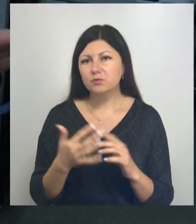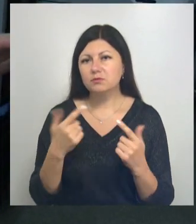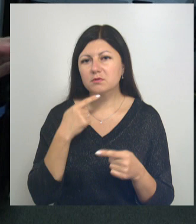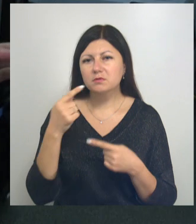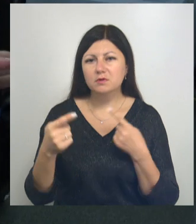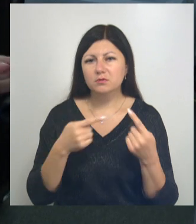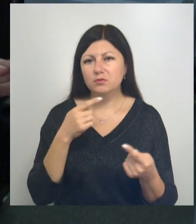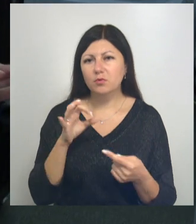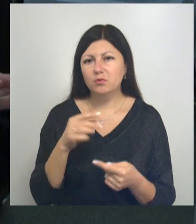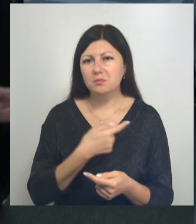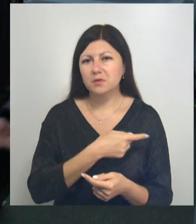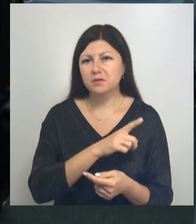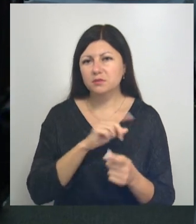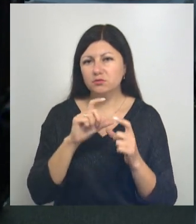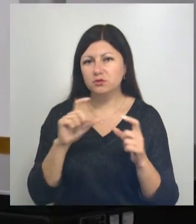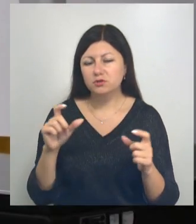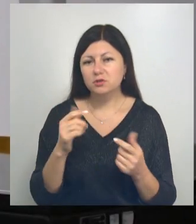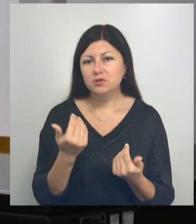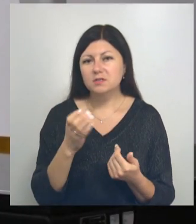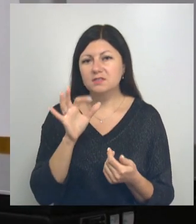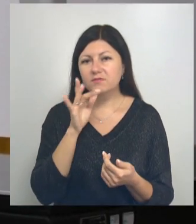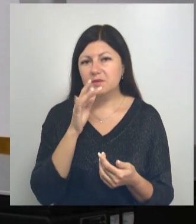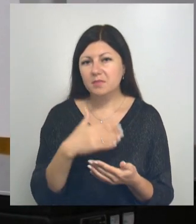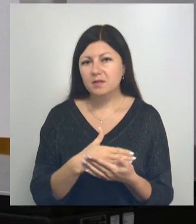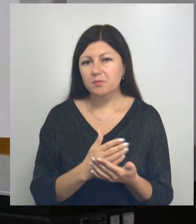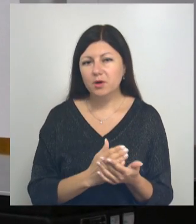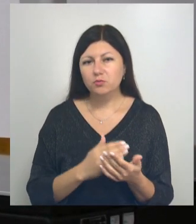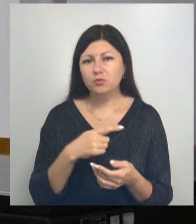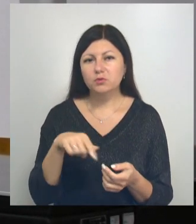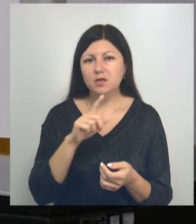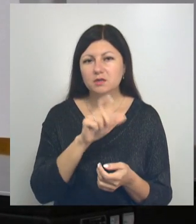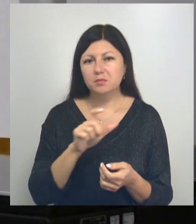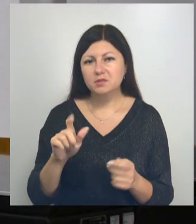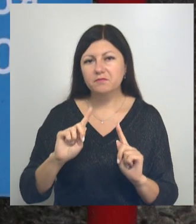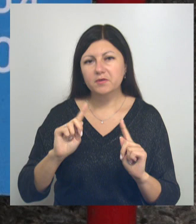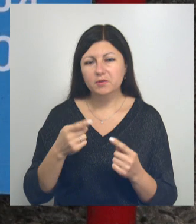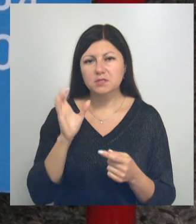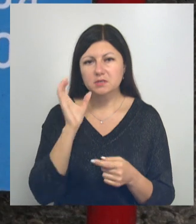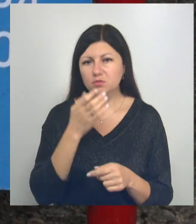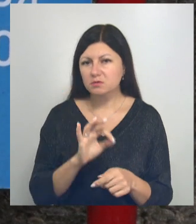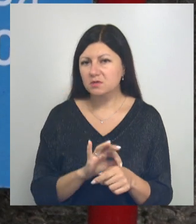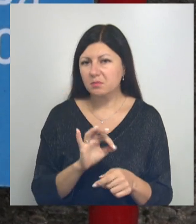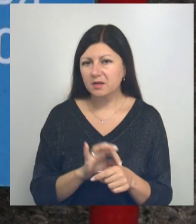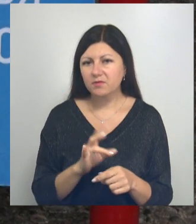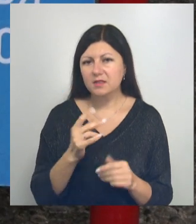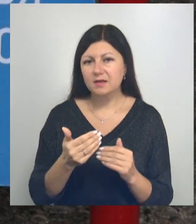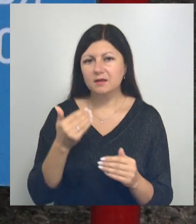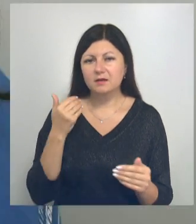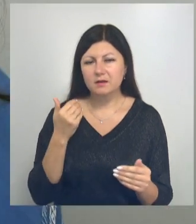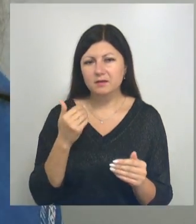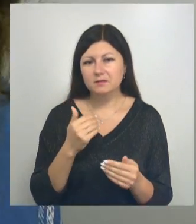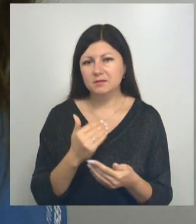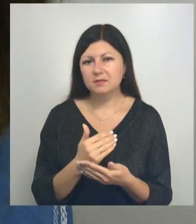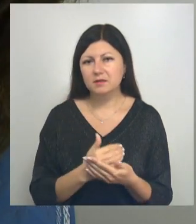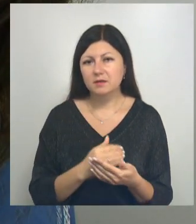отдалении от медучреждений. С помощью современного оборудования у некоторых пациентов выявляют серьезные заболевания на ранних стадиях и